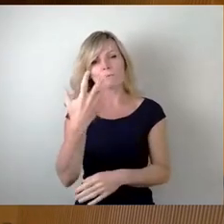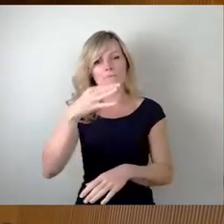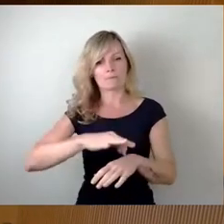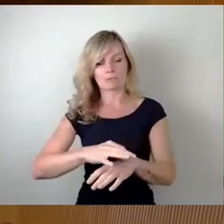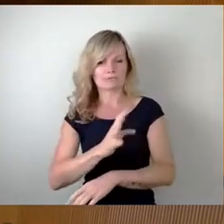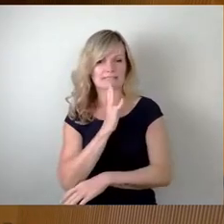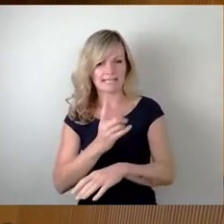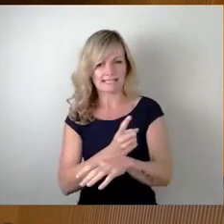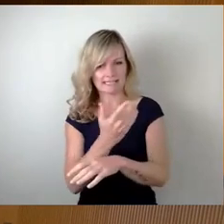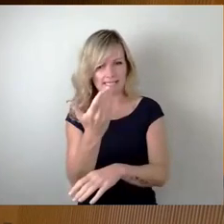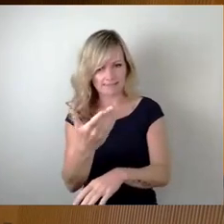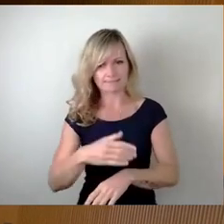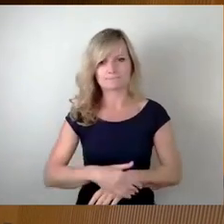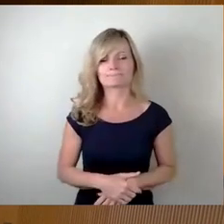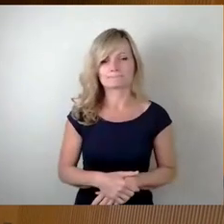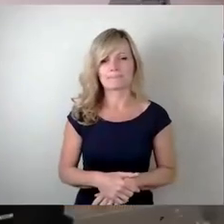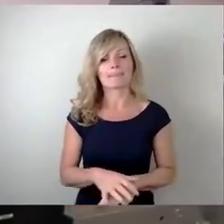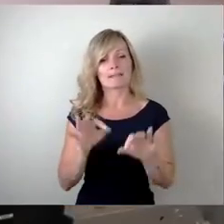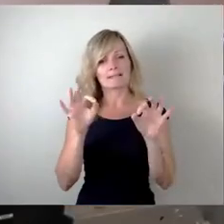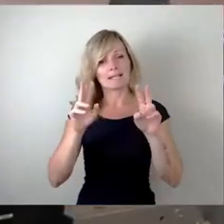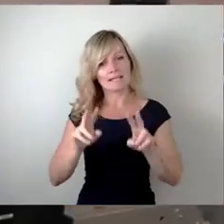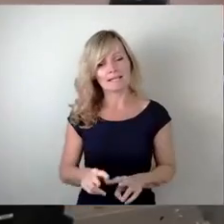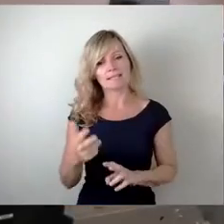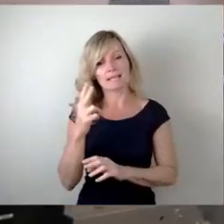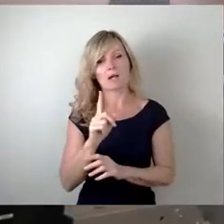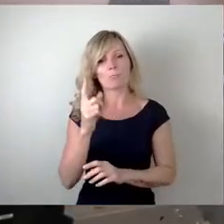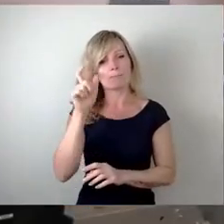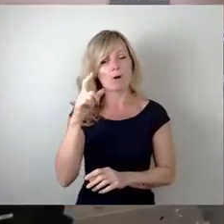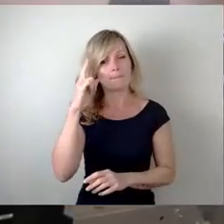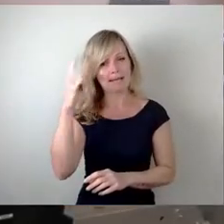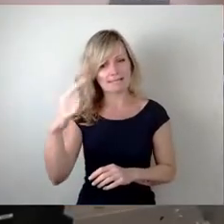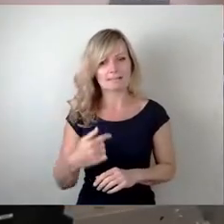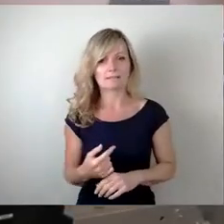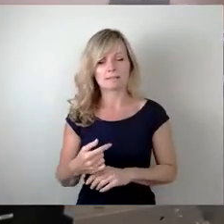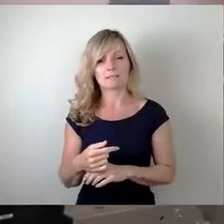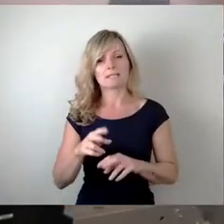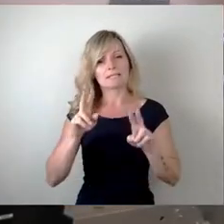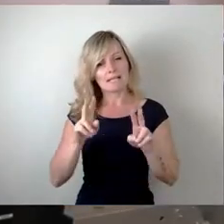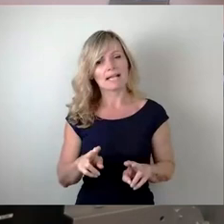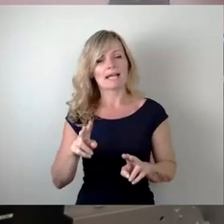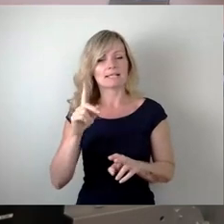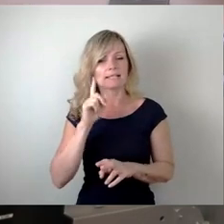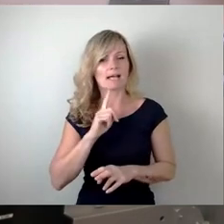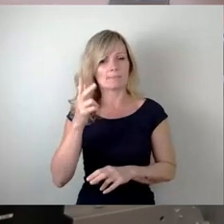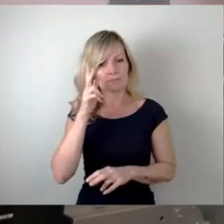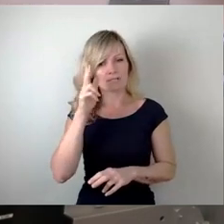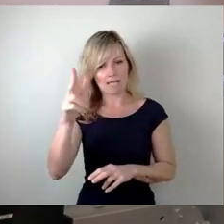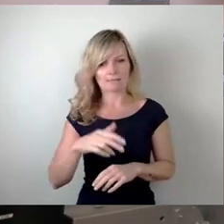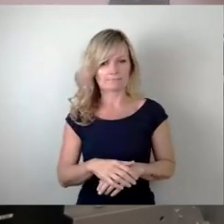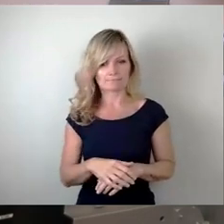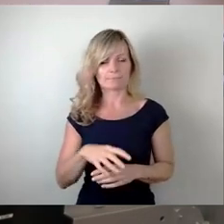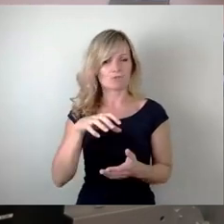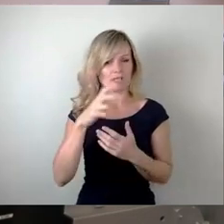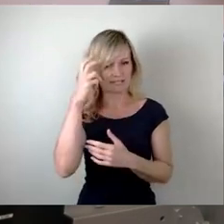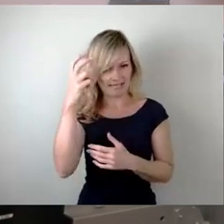Sehr geehrter Herr Oberbürgermeister, sehr geehrte Damen und Herren Stadträte der Landeshauptstadt Dresden. Unsere Stadt